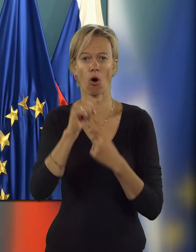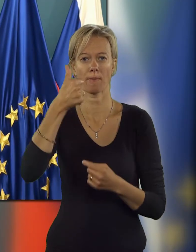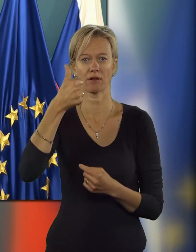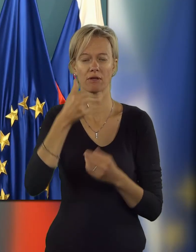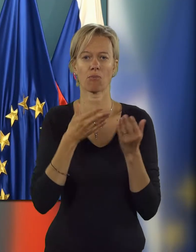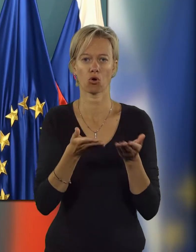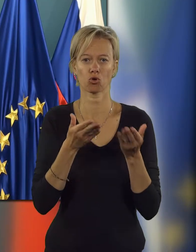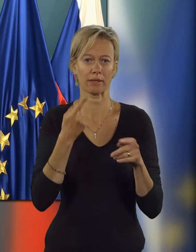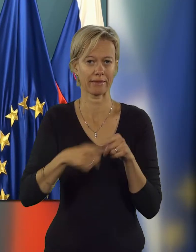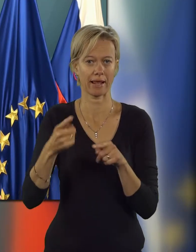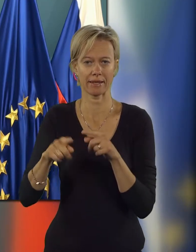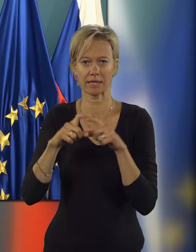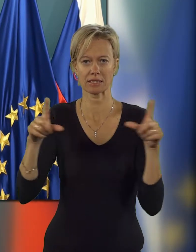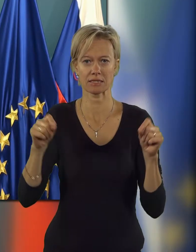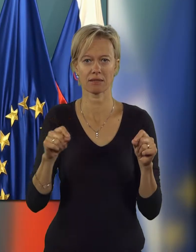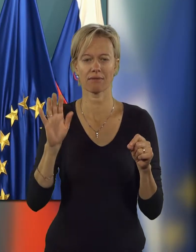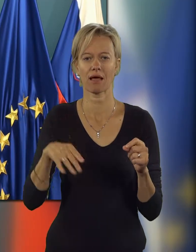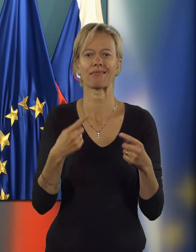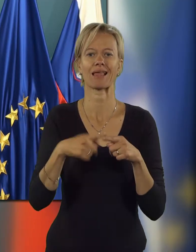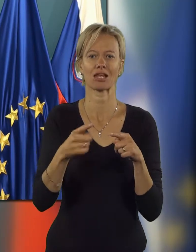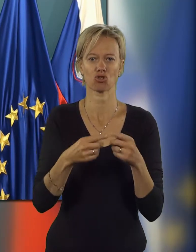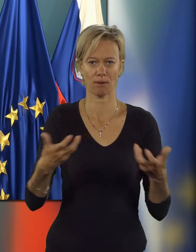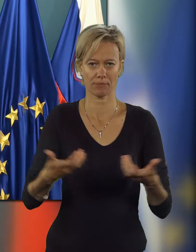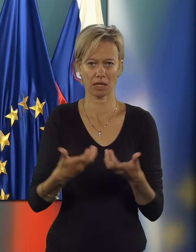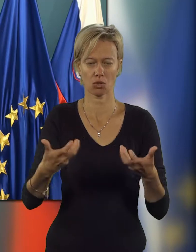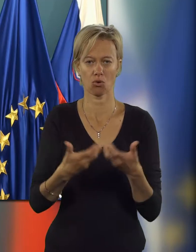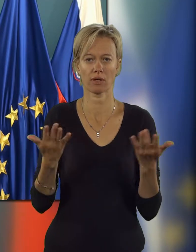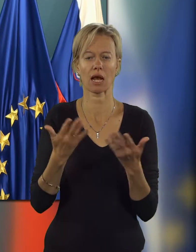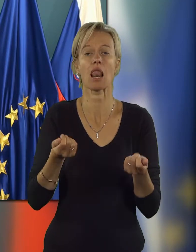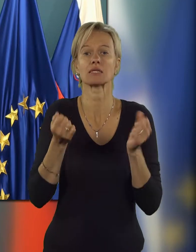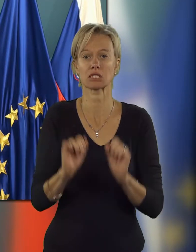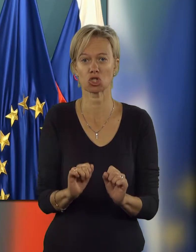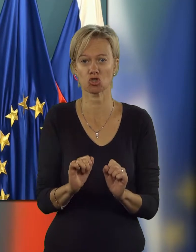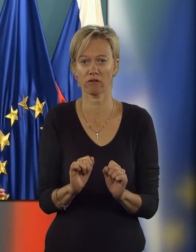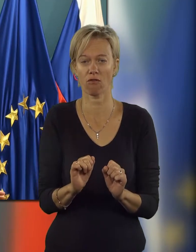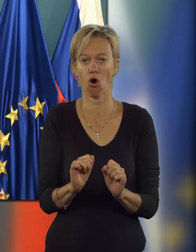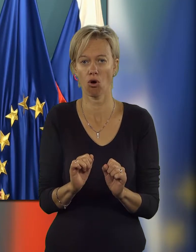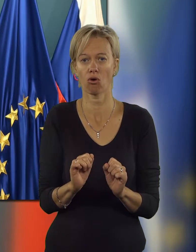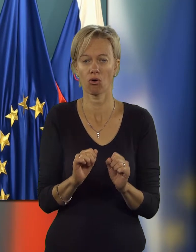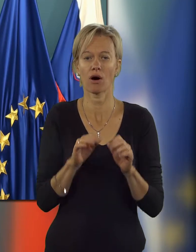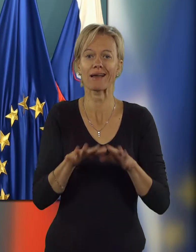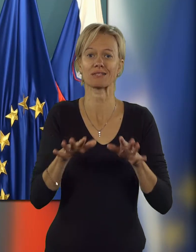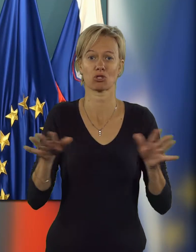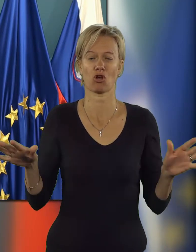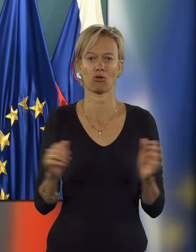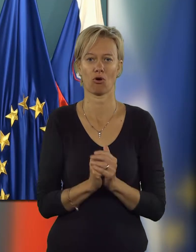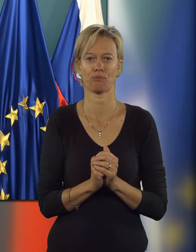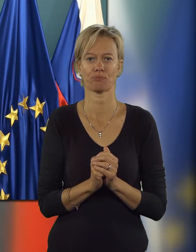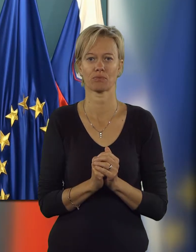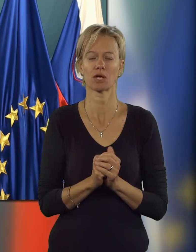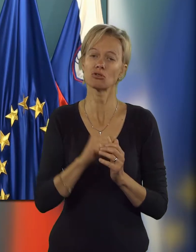o prvi ponudbi delnic na delniškem trgu, kjer je lastništvo razpršeno